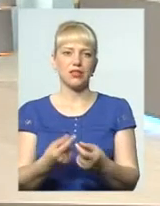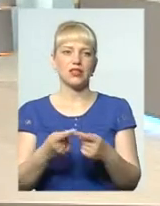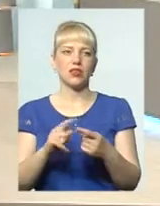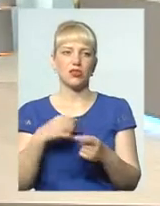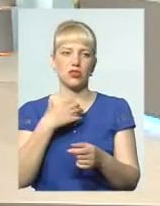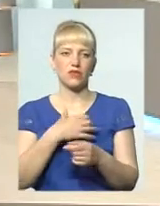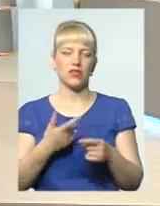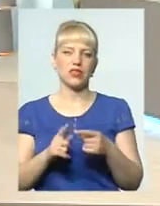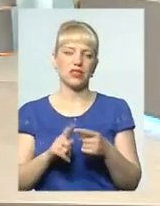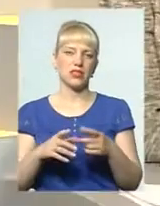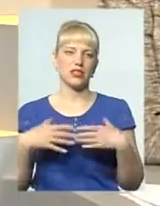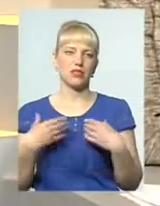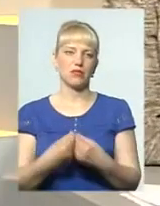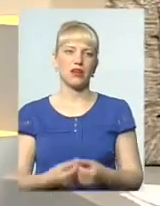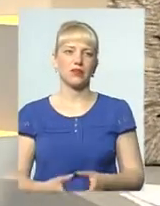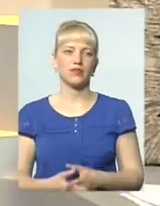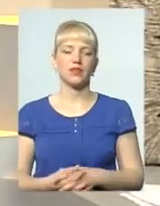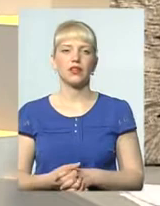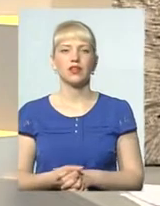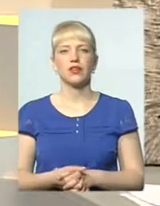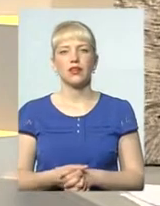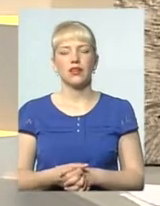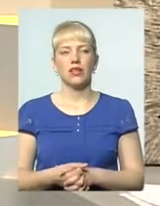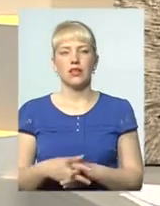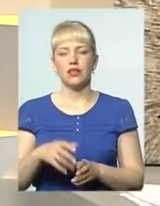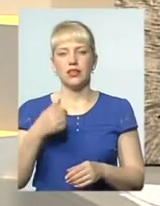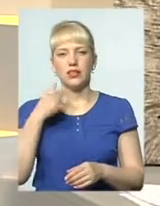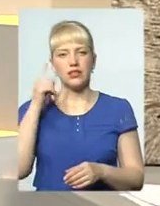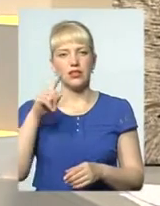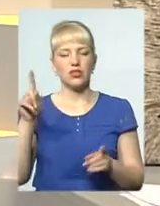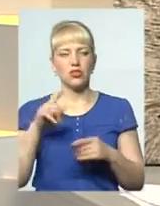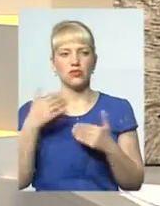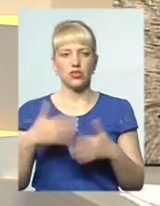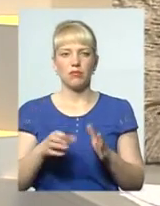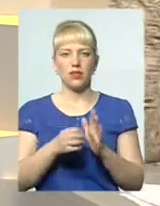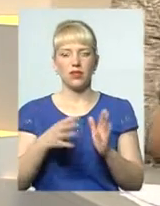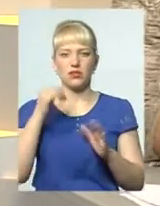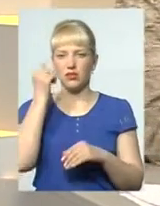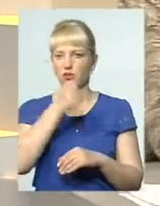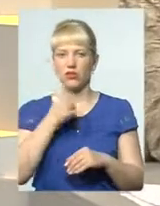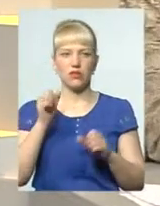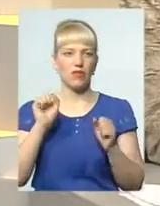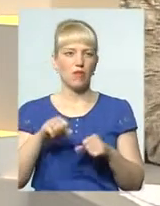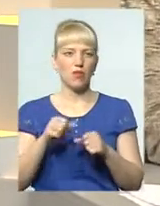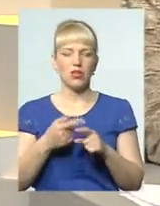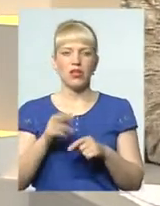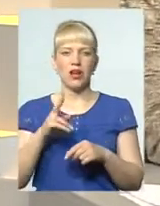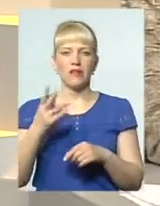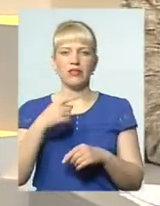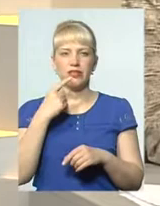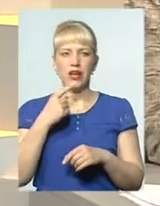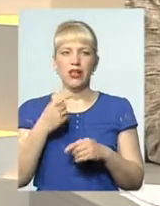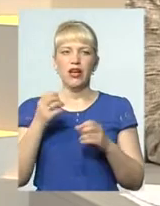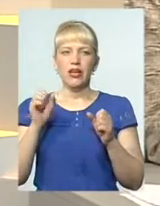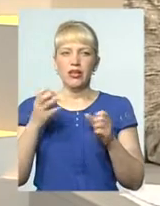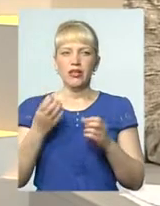в країні. Хоча Іван, я знаю, що вже 15 років, чи можливо, як ви зазначили перед ефірм,